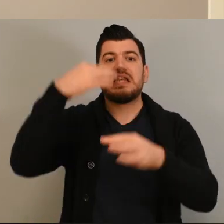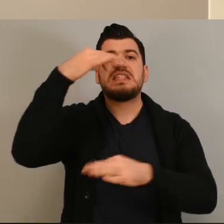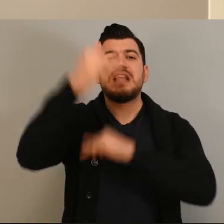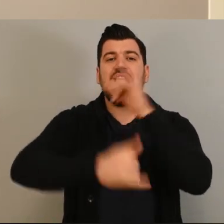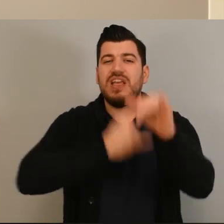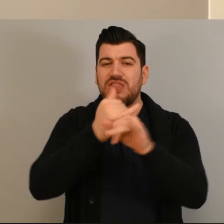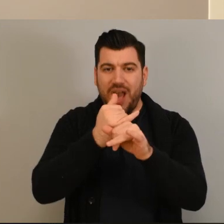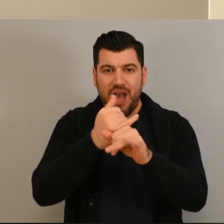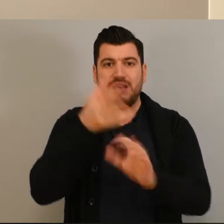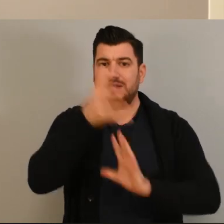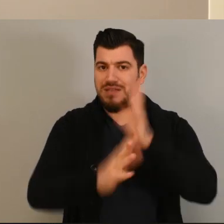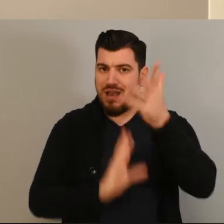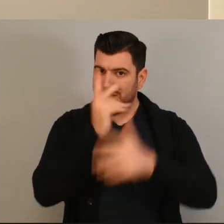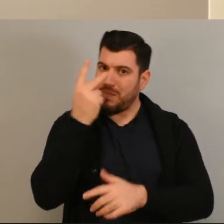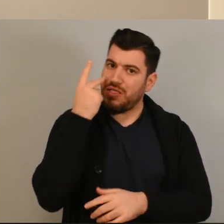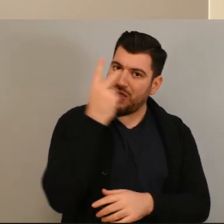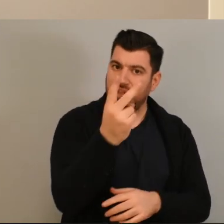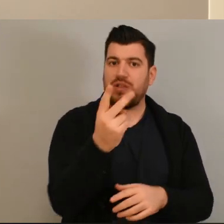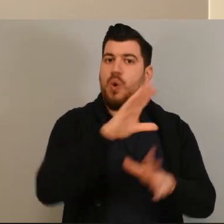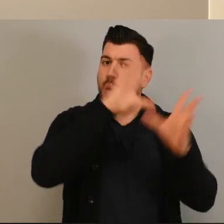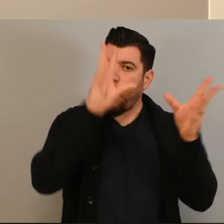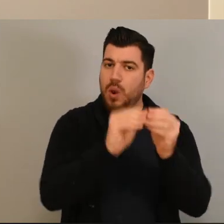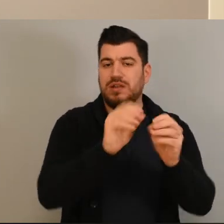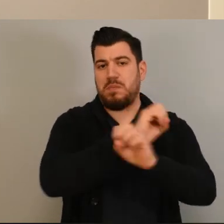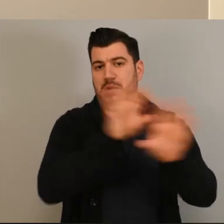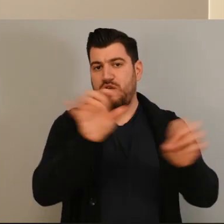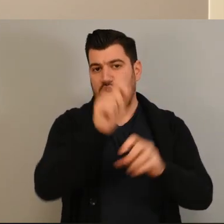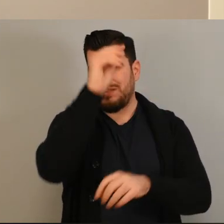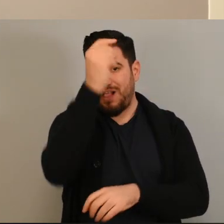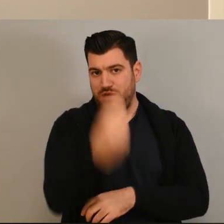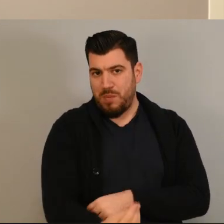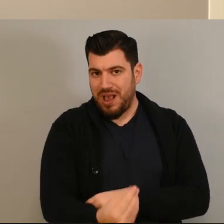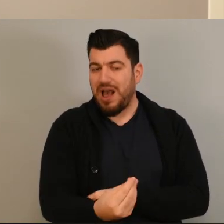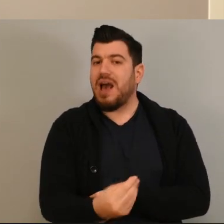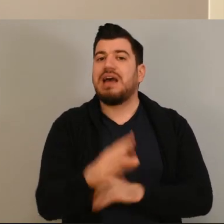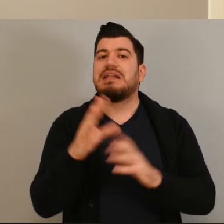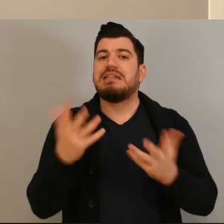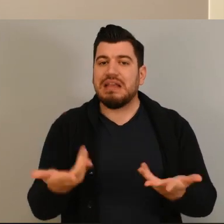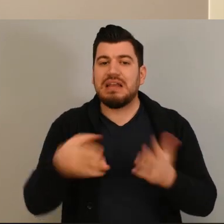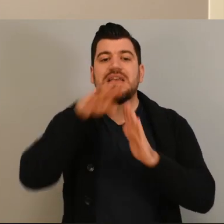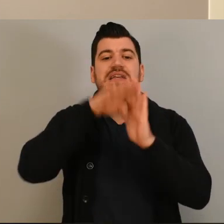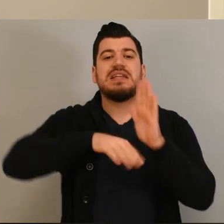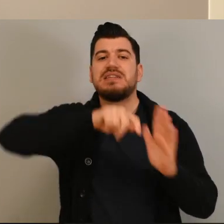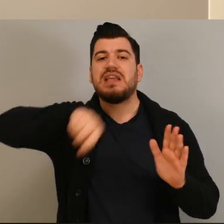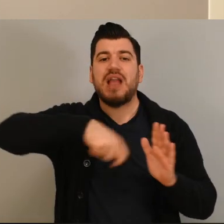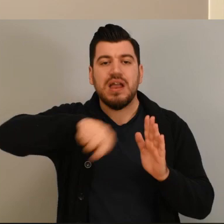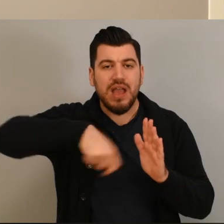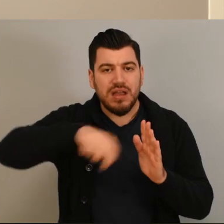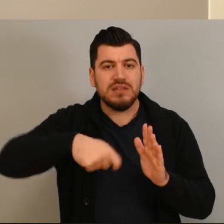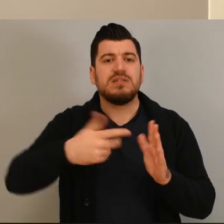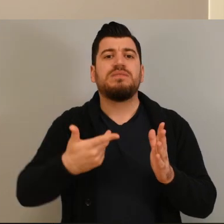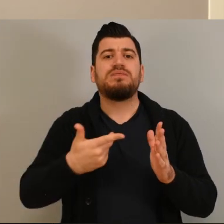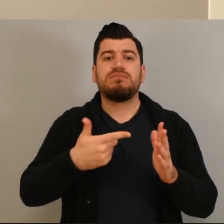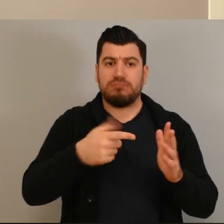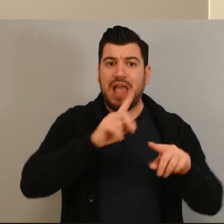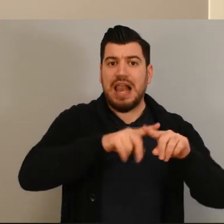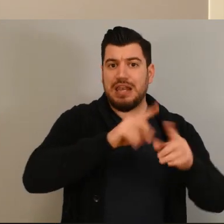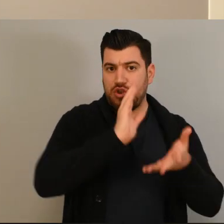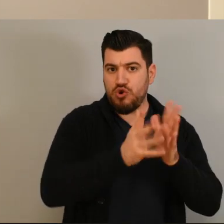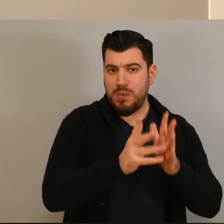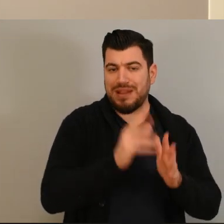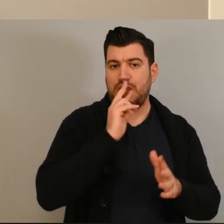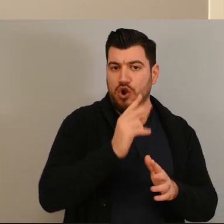Handjap, θα δείτε περισσότερες πληροφορίες, συνταγές μαγειρικής στην ελληνική νοηματική γλώσσα αλλά και με διεθνή